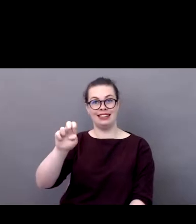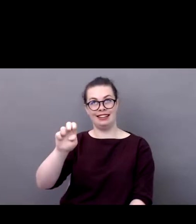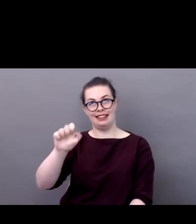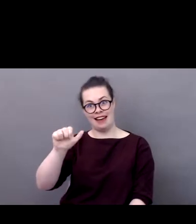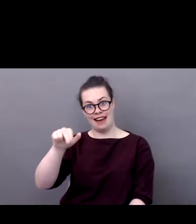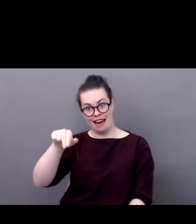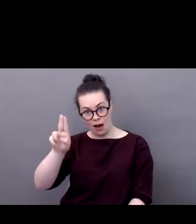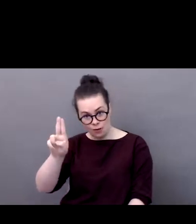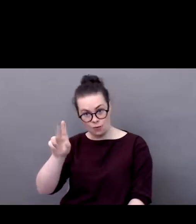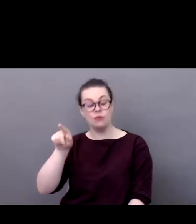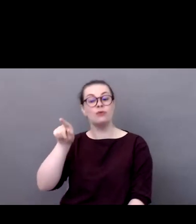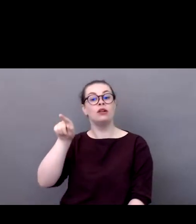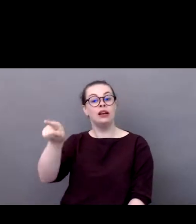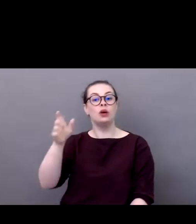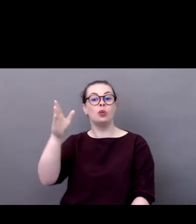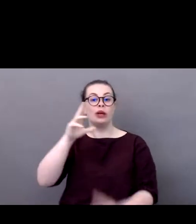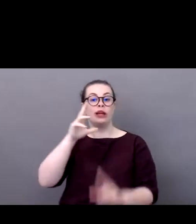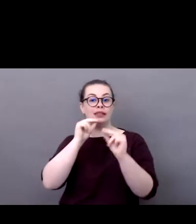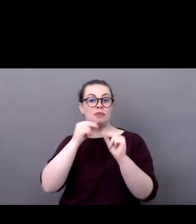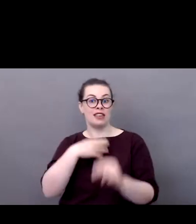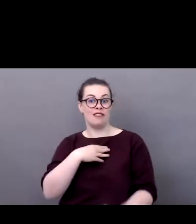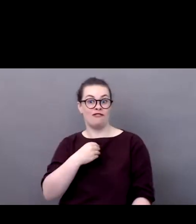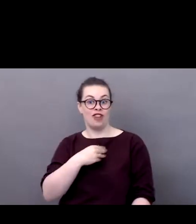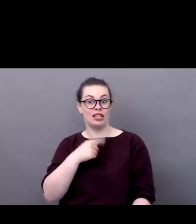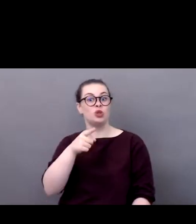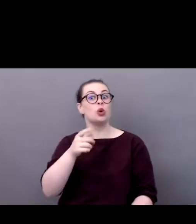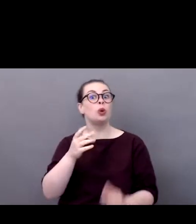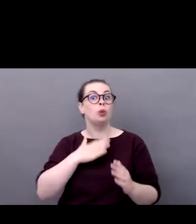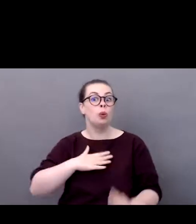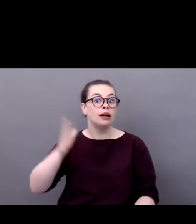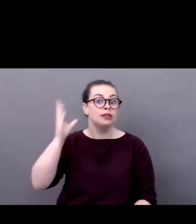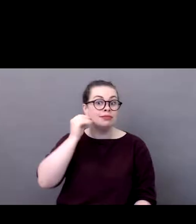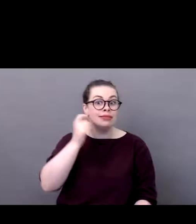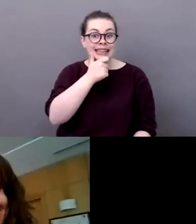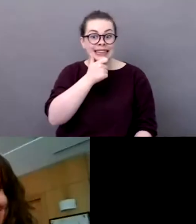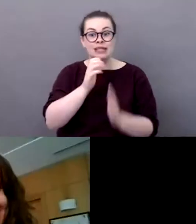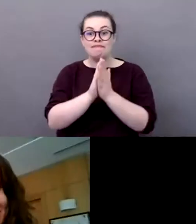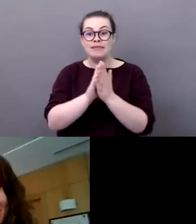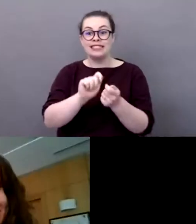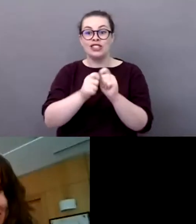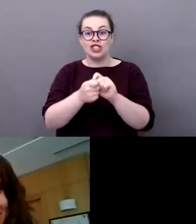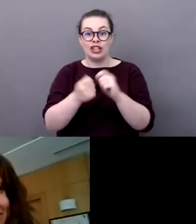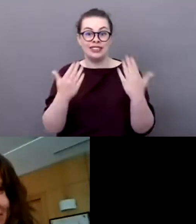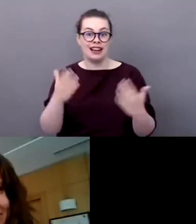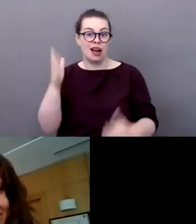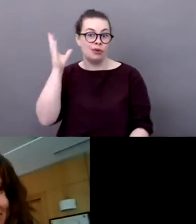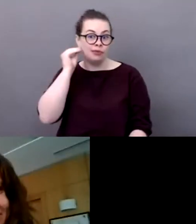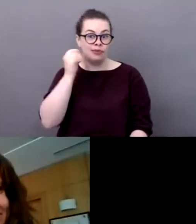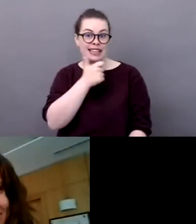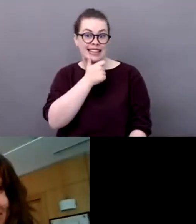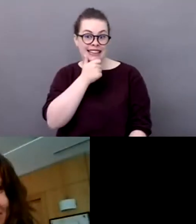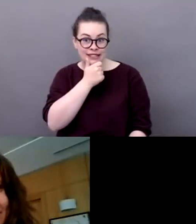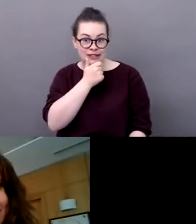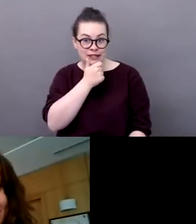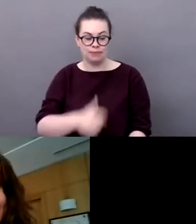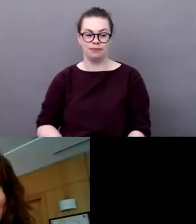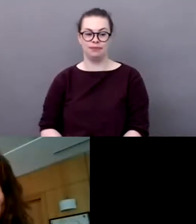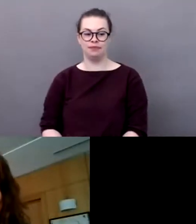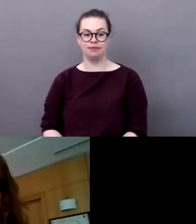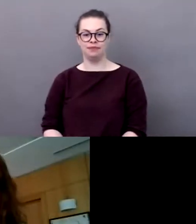can do it now. Madame la ministre, bonjour. Merci d'être avec nous pour ouvrir cette conférence.